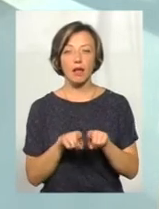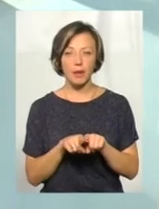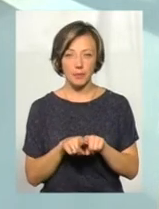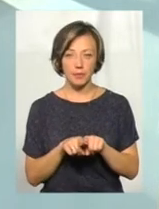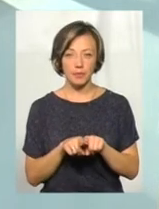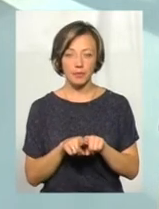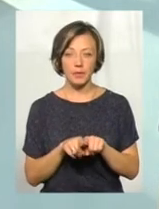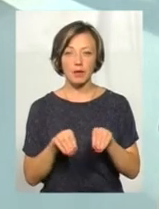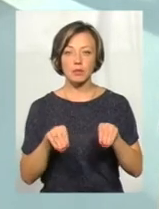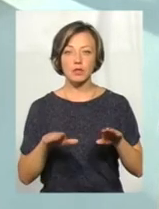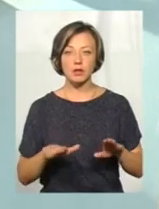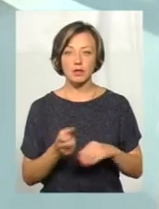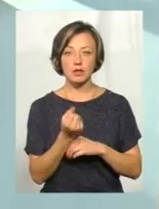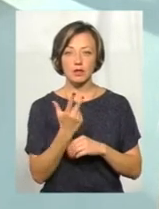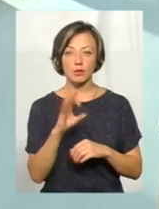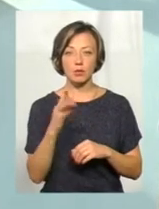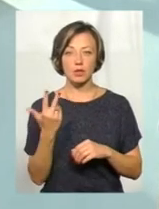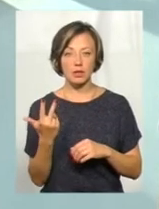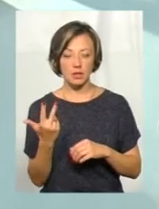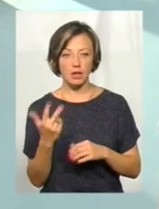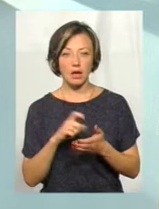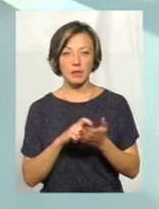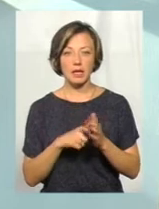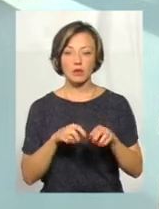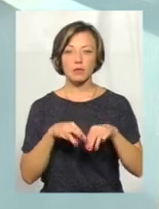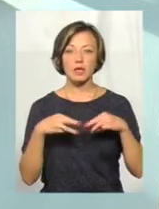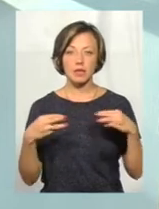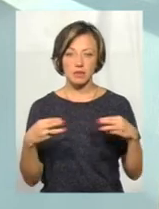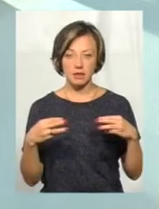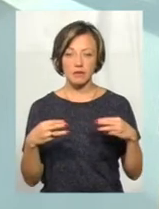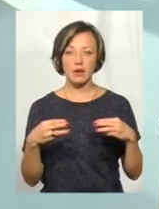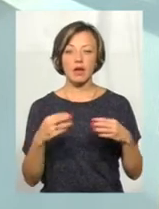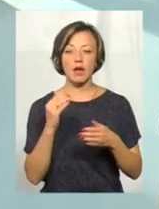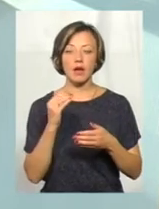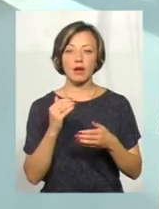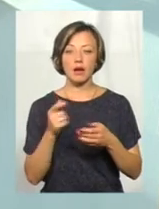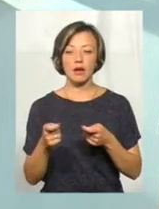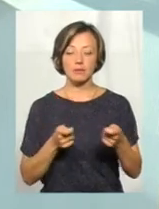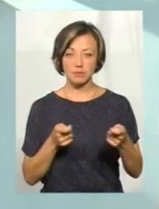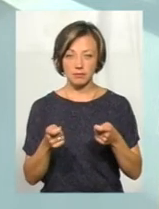Постанова 1303 кабінету міністрів регламентує